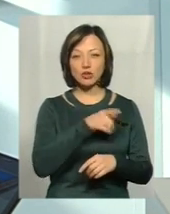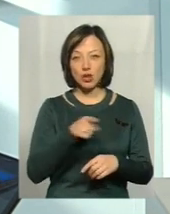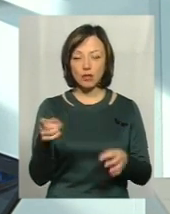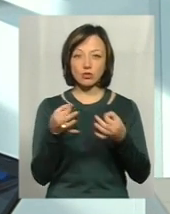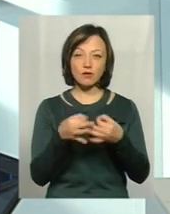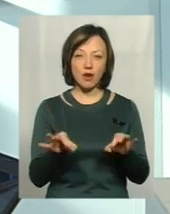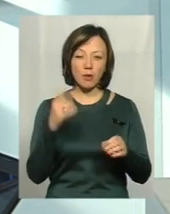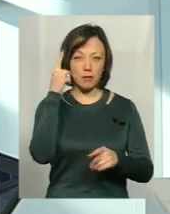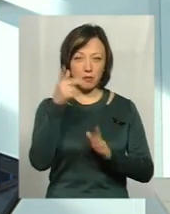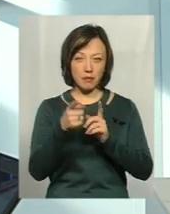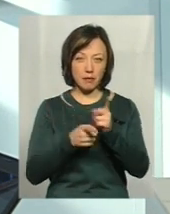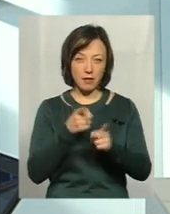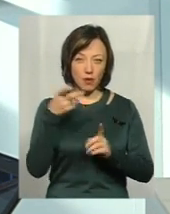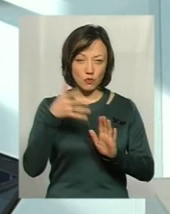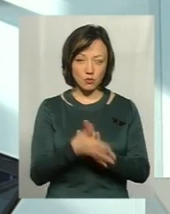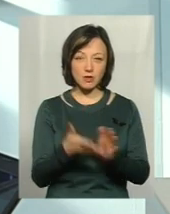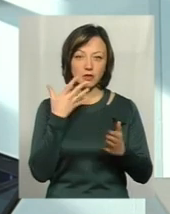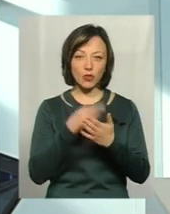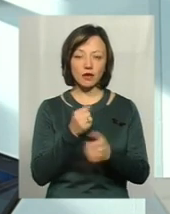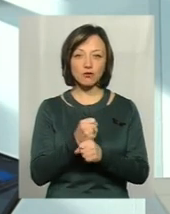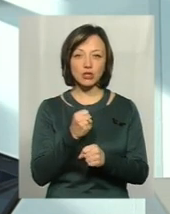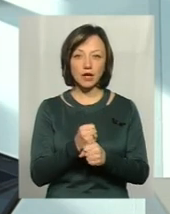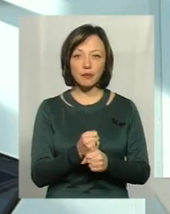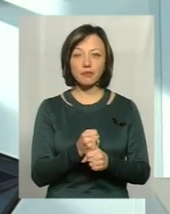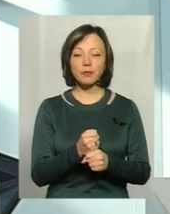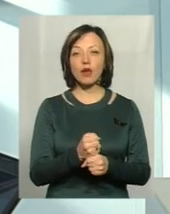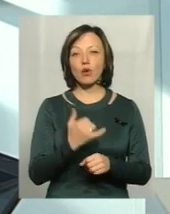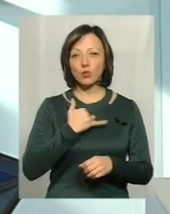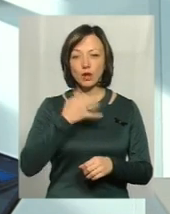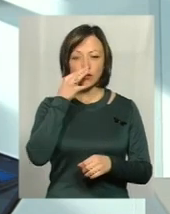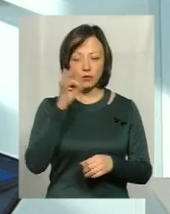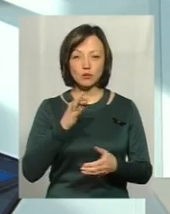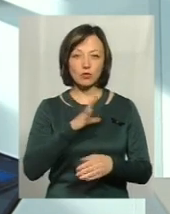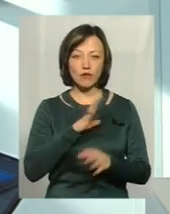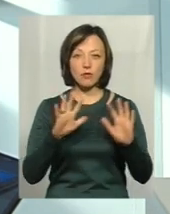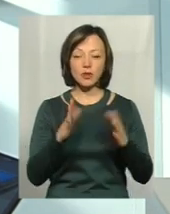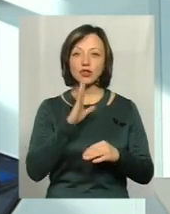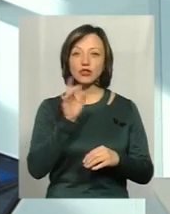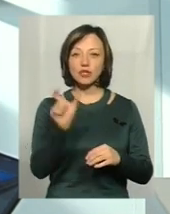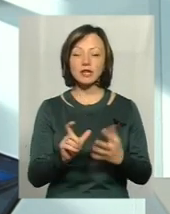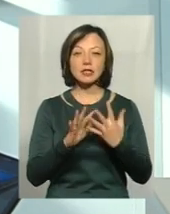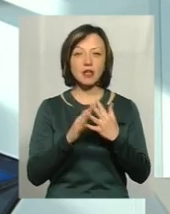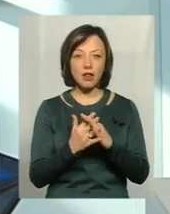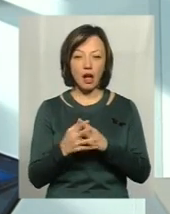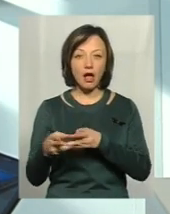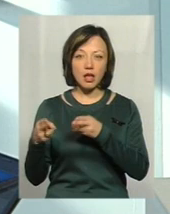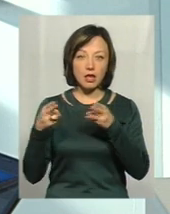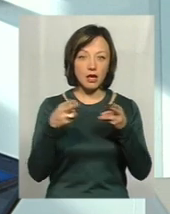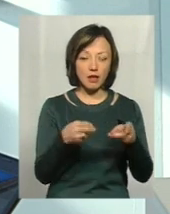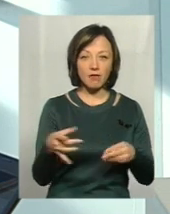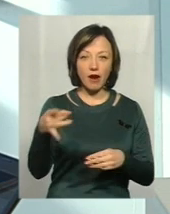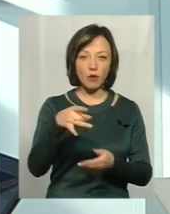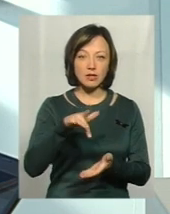дозволяє переосмислити свої вчинки. Хоча я вам скажу, що у нас в практиці був такий випадок, коли жінка з села їхала до